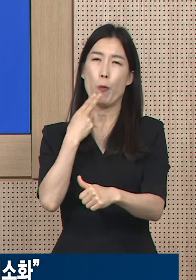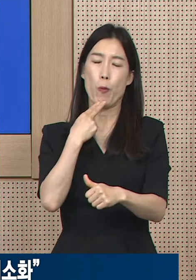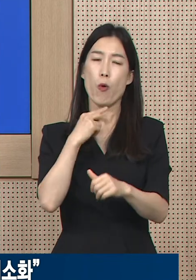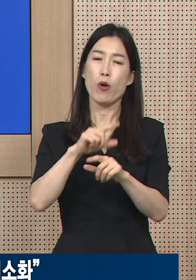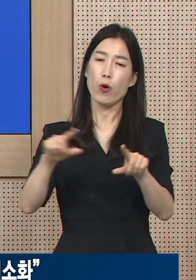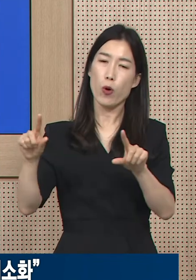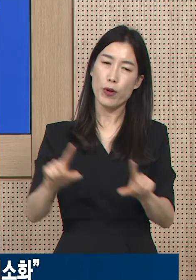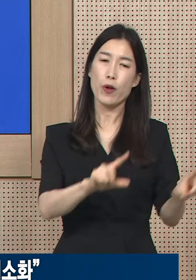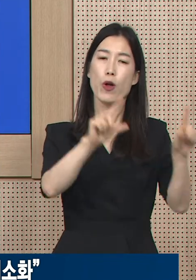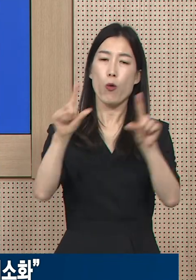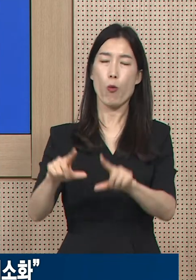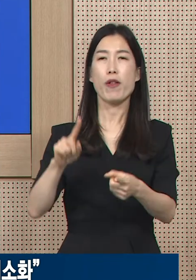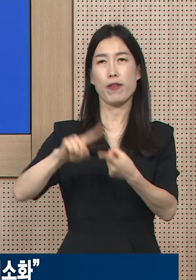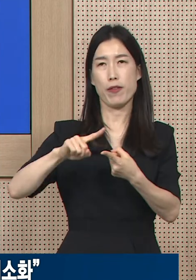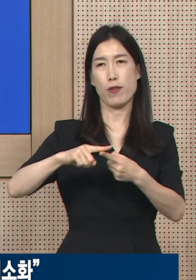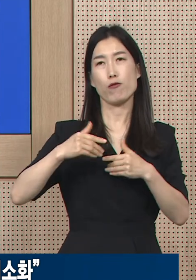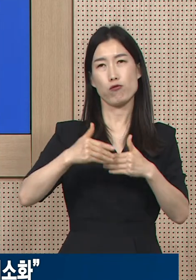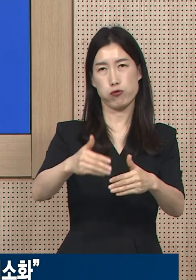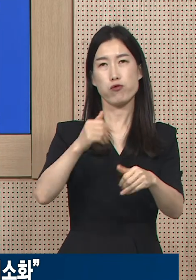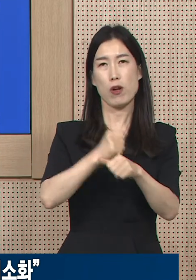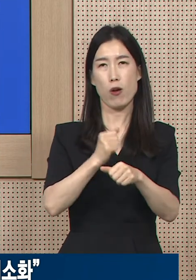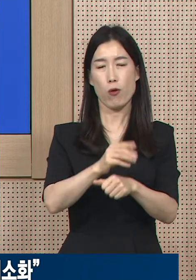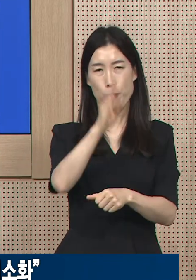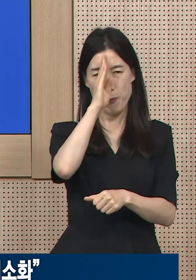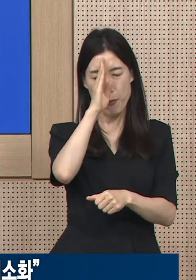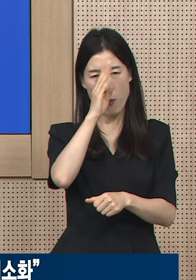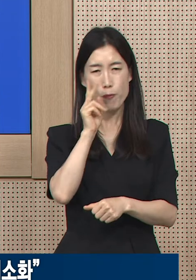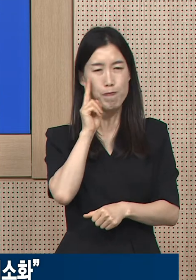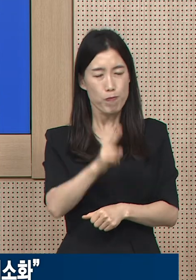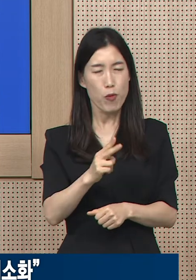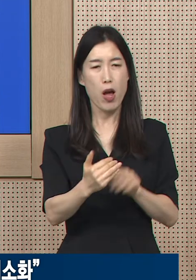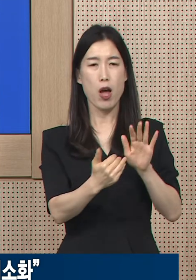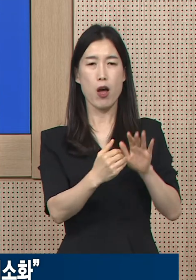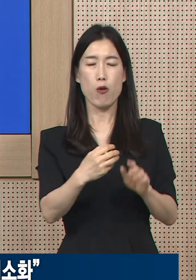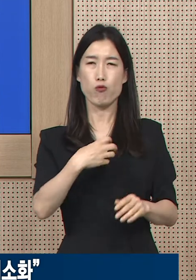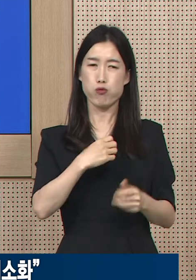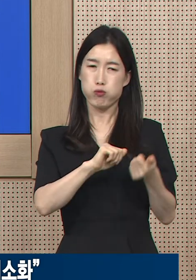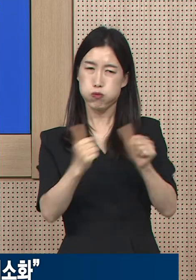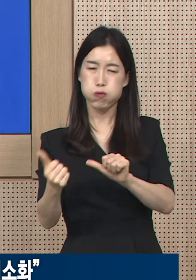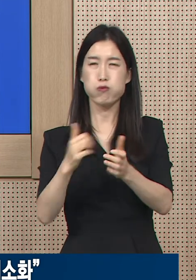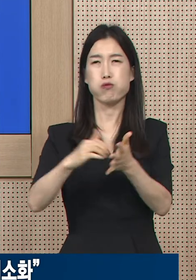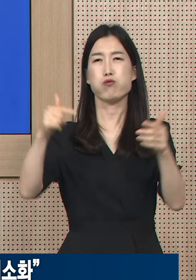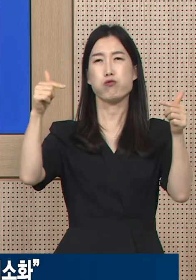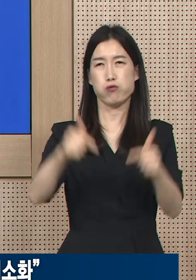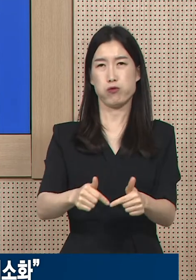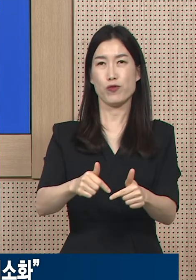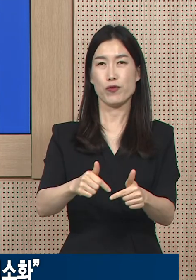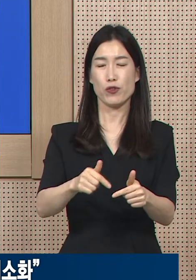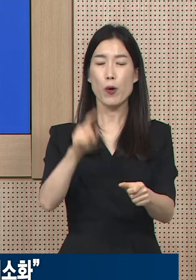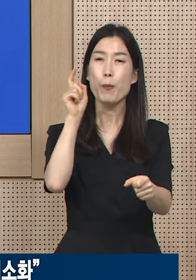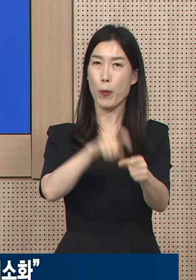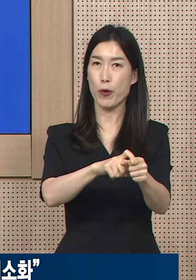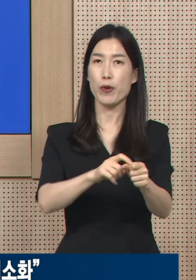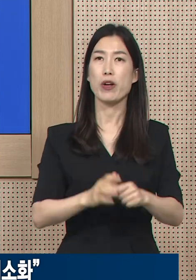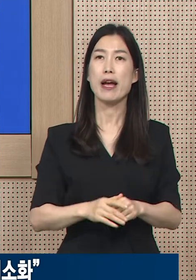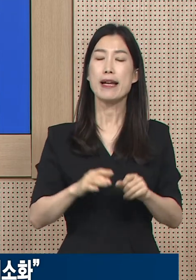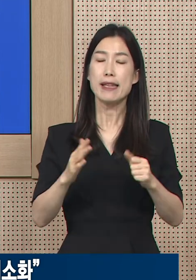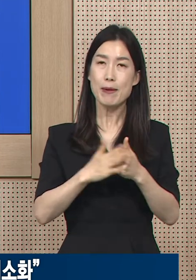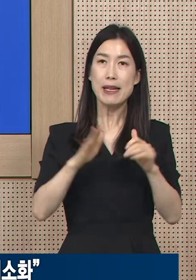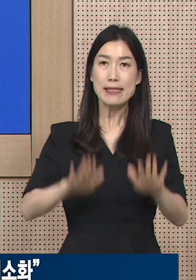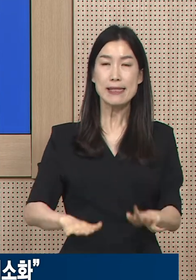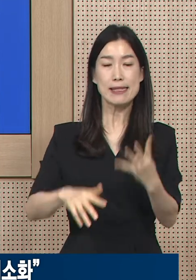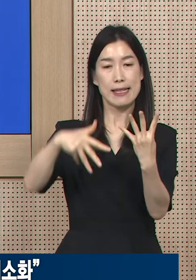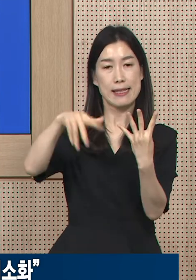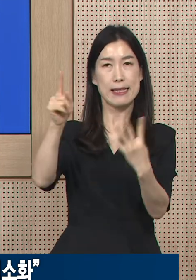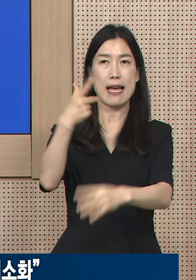최소화입니다. 먼저 4차 접종 대상을 50세 이상 등으로 확대하고 운명치료제 추가 확보 및 신송한